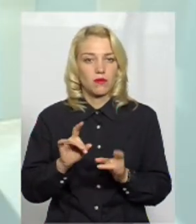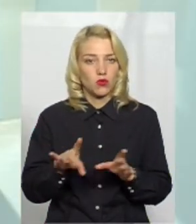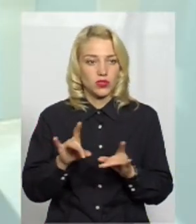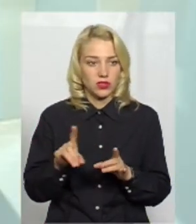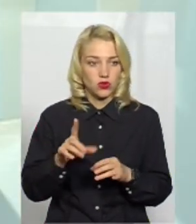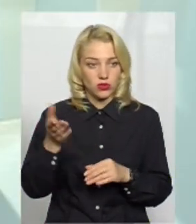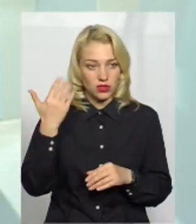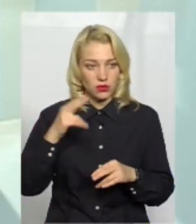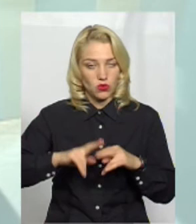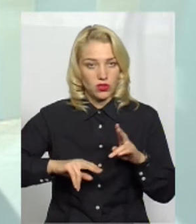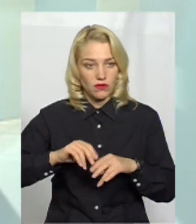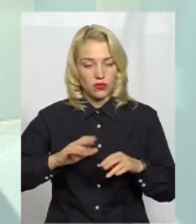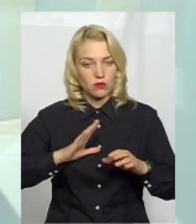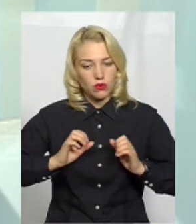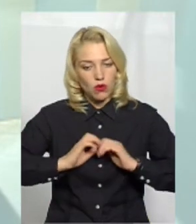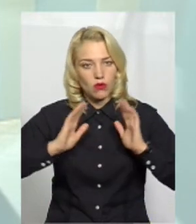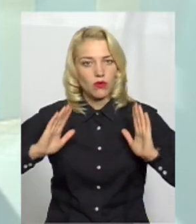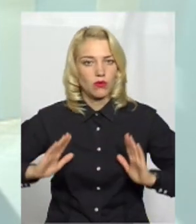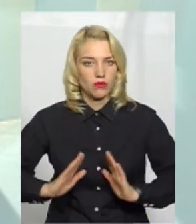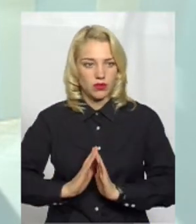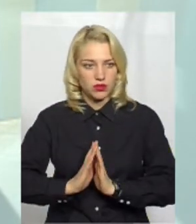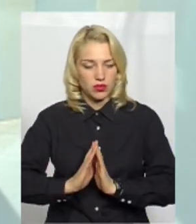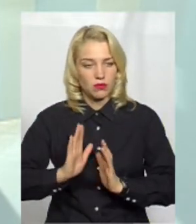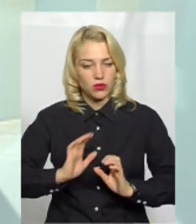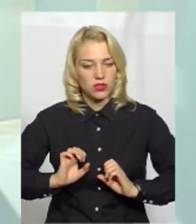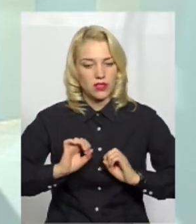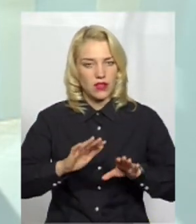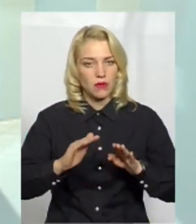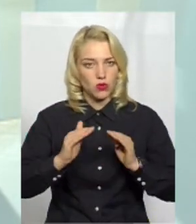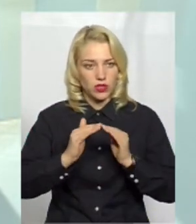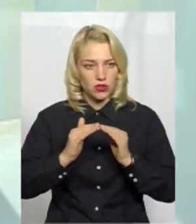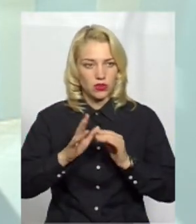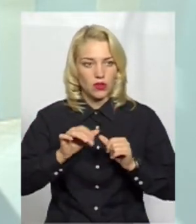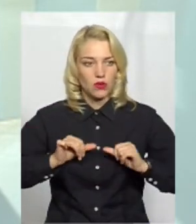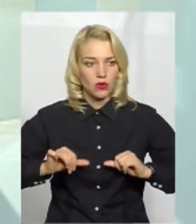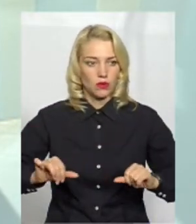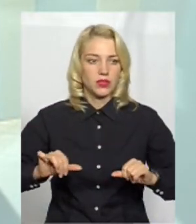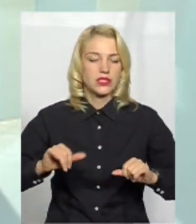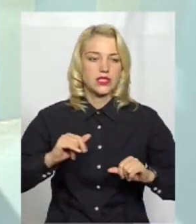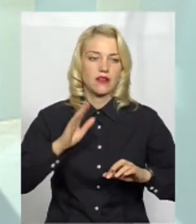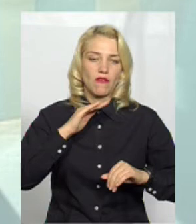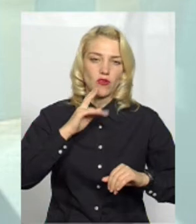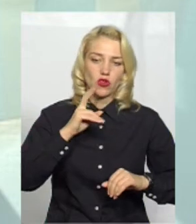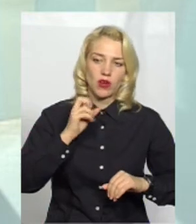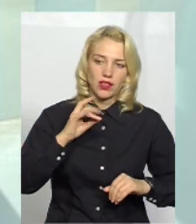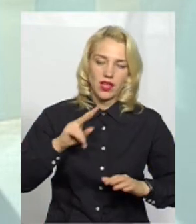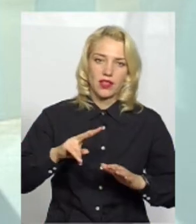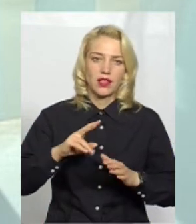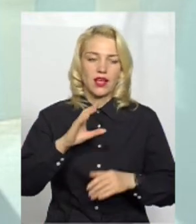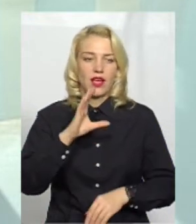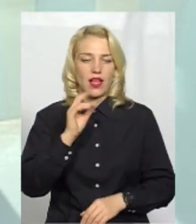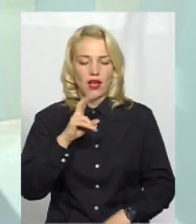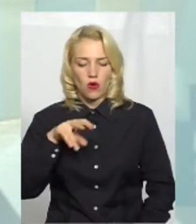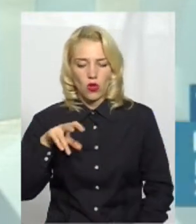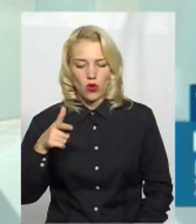раніше будівництво приймалось в комплексі, тобто здача будинку здавалась комісії. Відводоканалу представники, екологи,